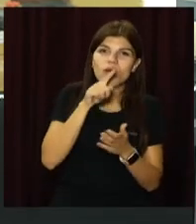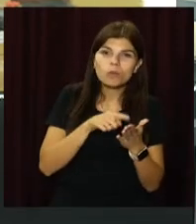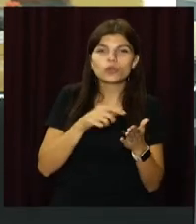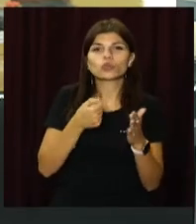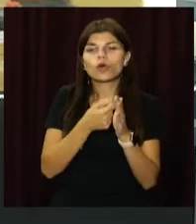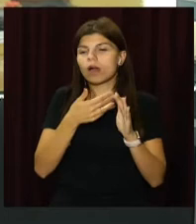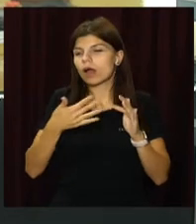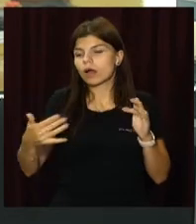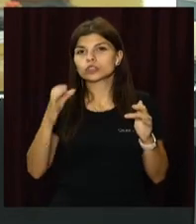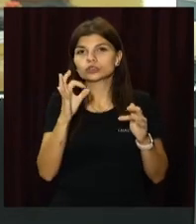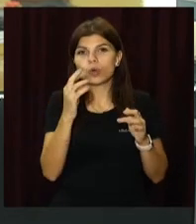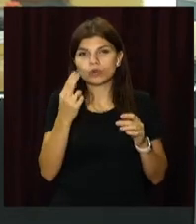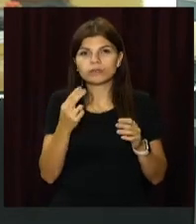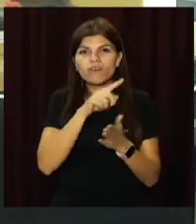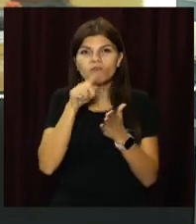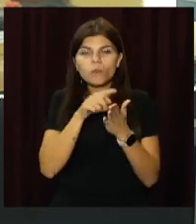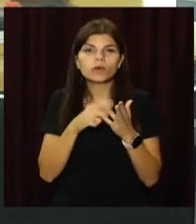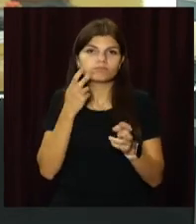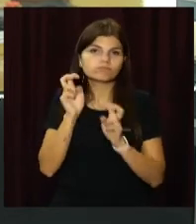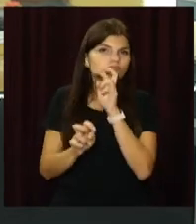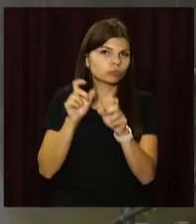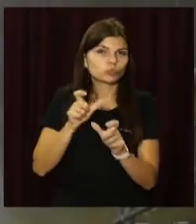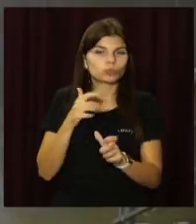соціальних. Деталі у наступному сюжеті.